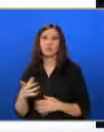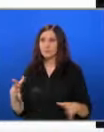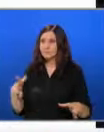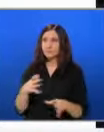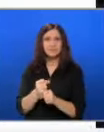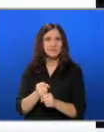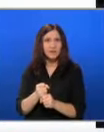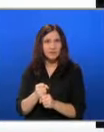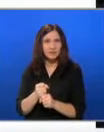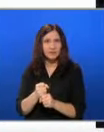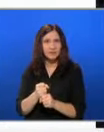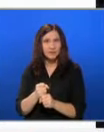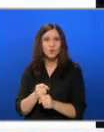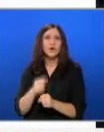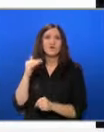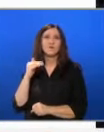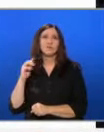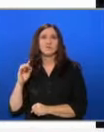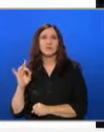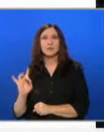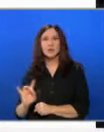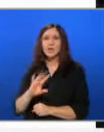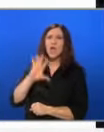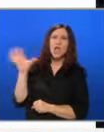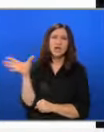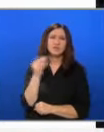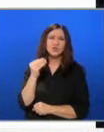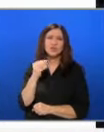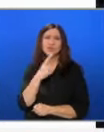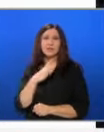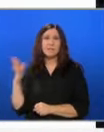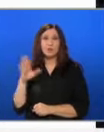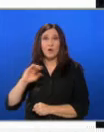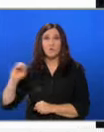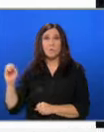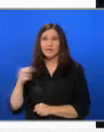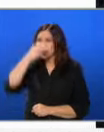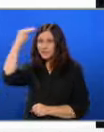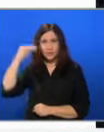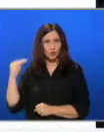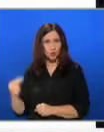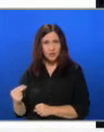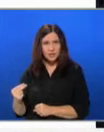вече от ФБР и от всички западноевропейски институции,